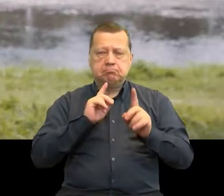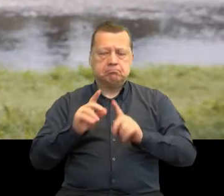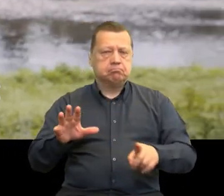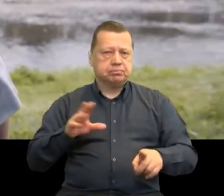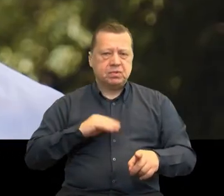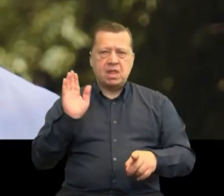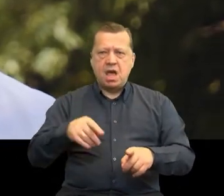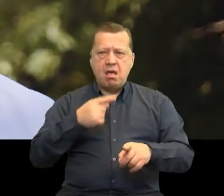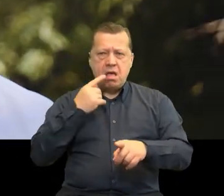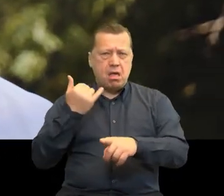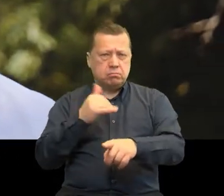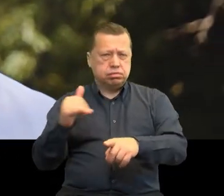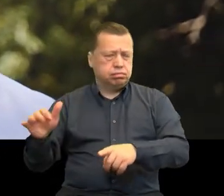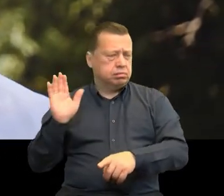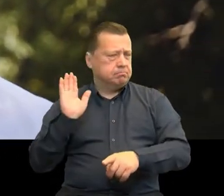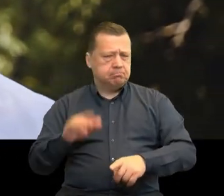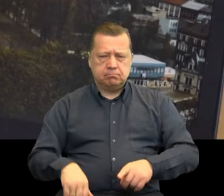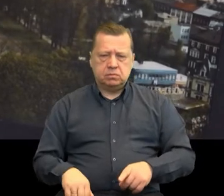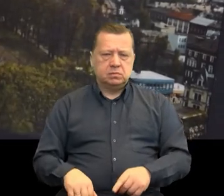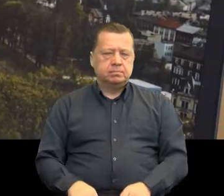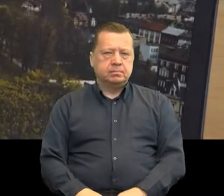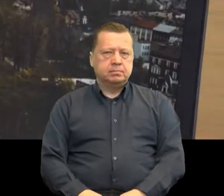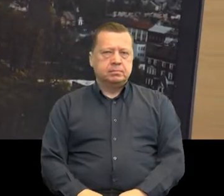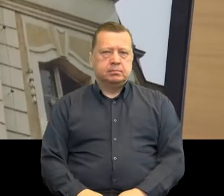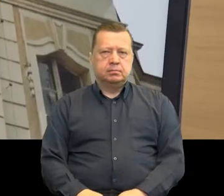innych językach i pomimo dzielących nas różnic.